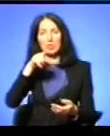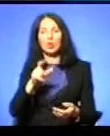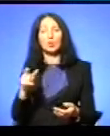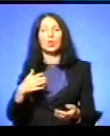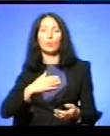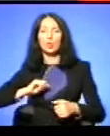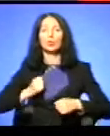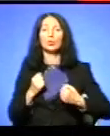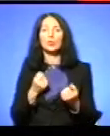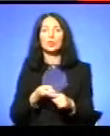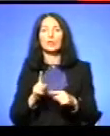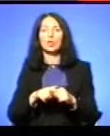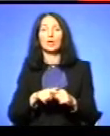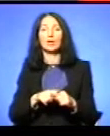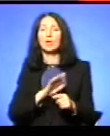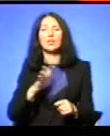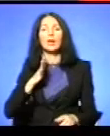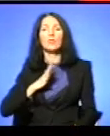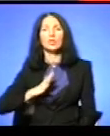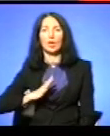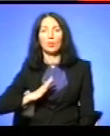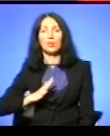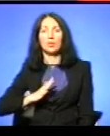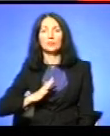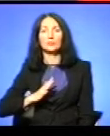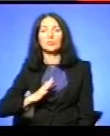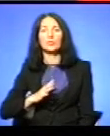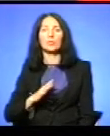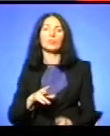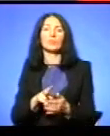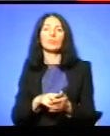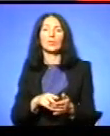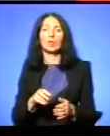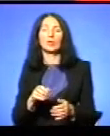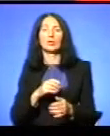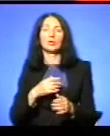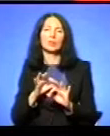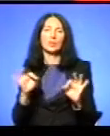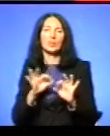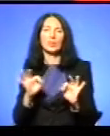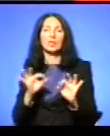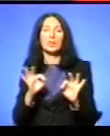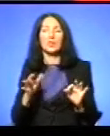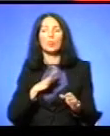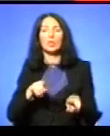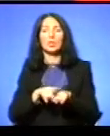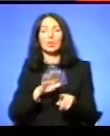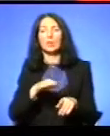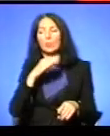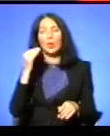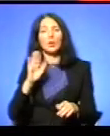не витримували Ну, розкаювався Були такі Небагато, але